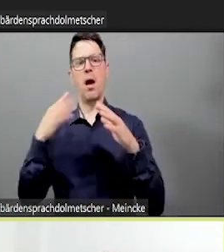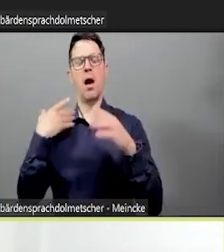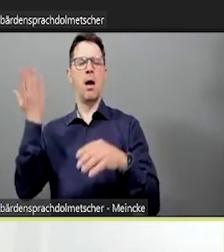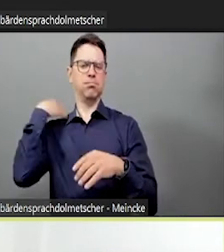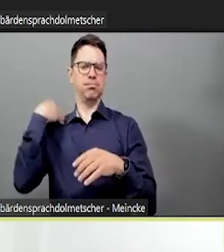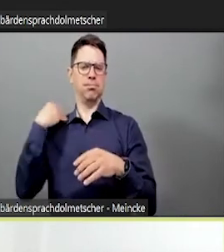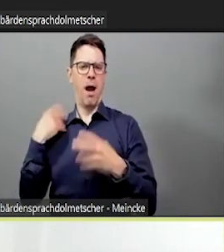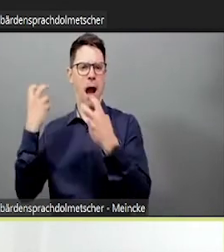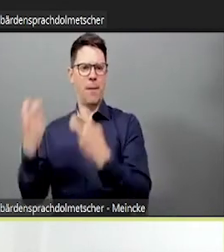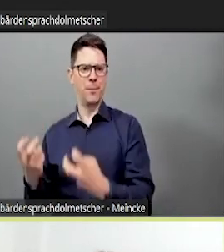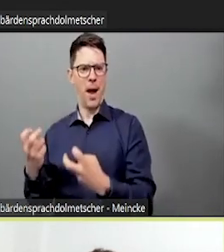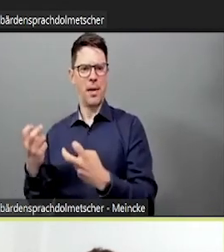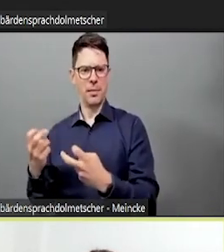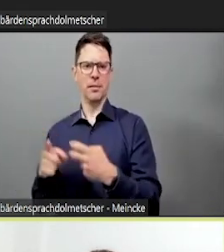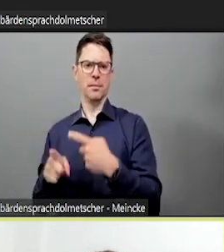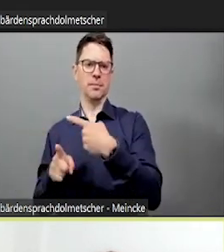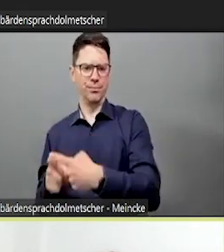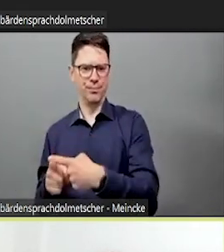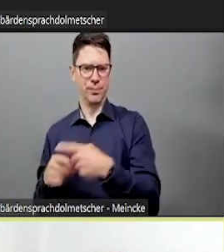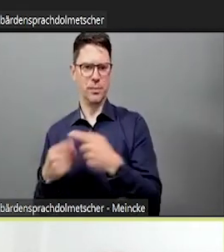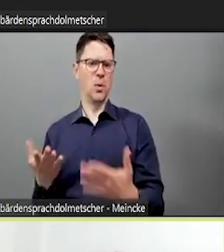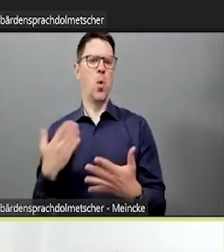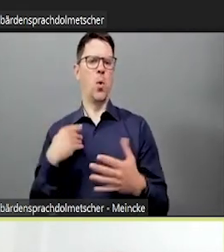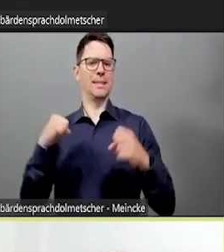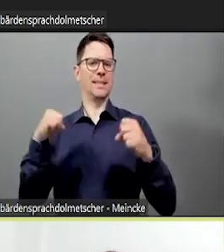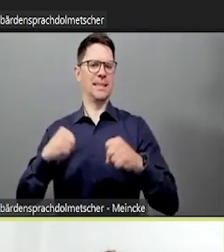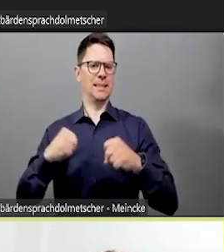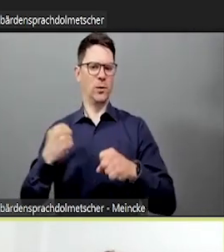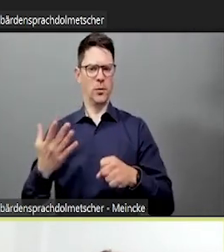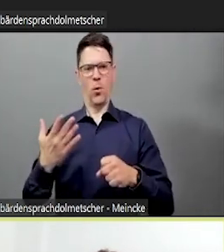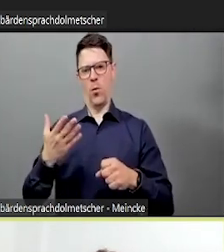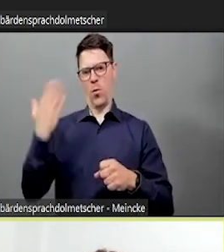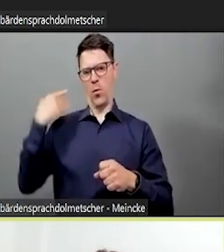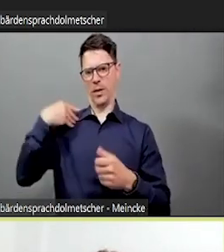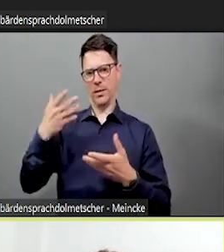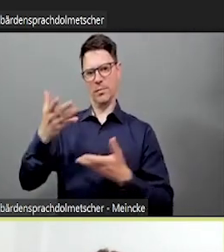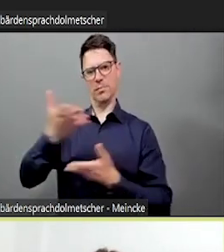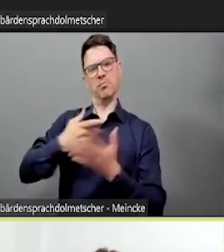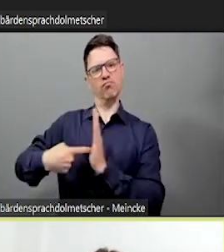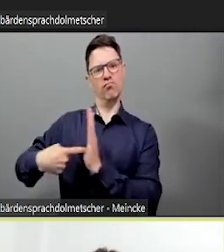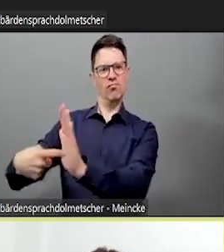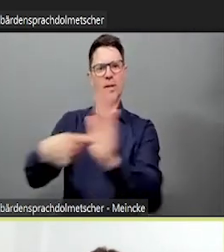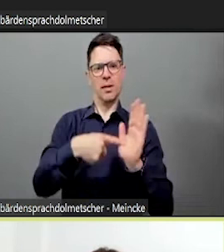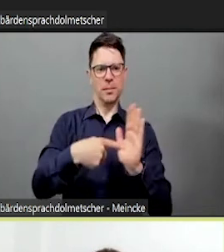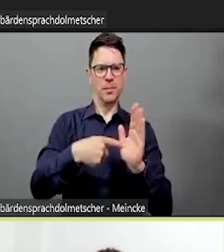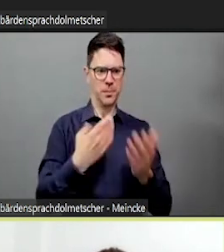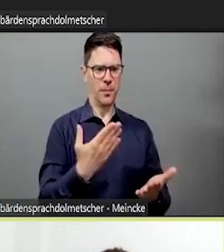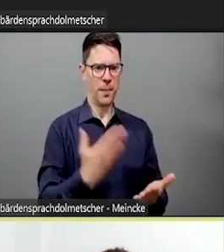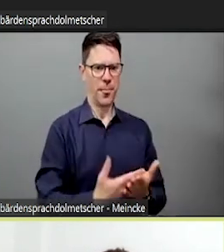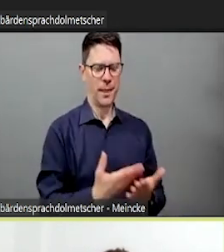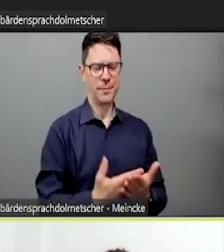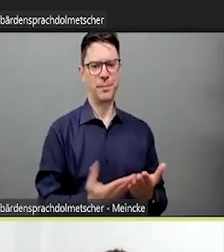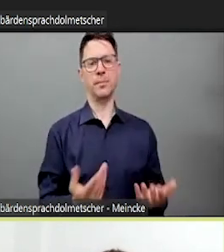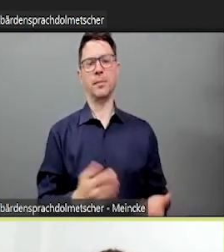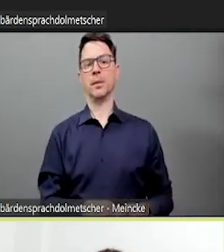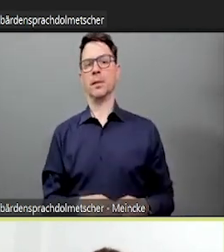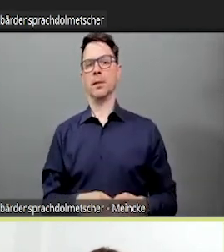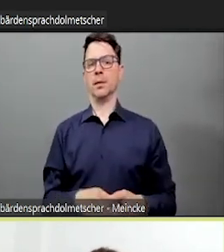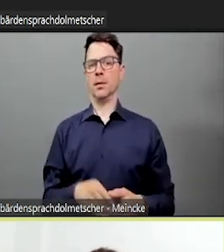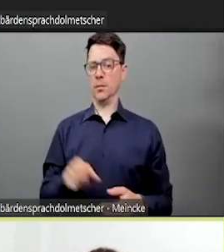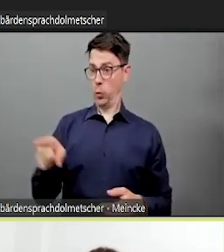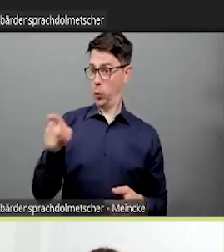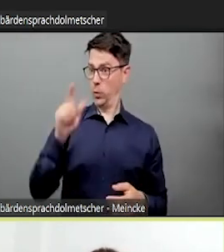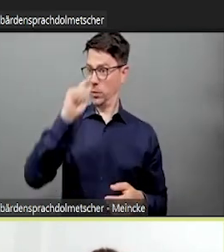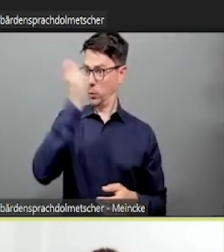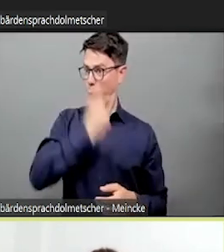Es führte eigentlich immer zu ganz guten Gesprächen. Ich habe zum Beispiel im letzten Semester von vielen Studierenden erfahren, dass ein